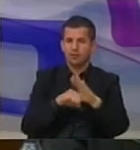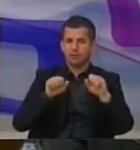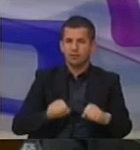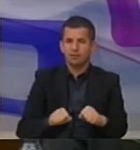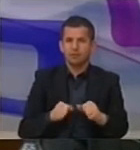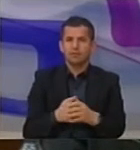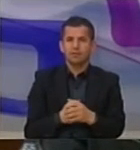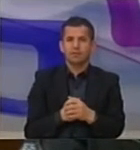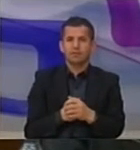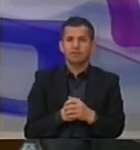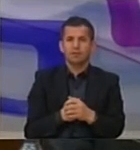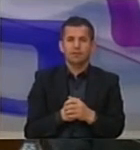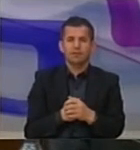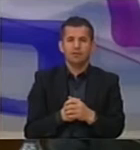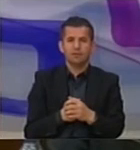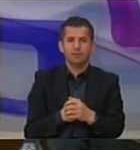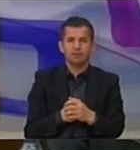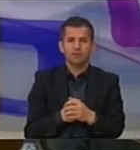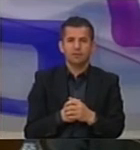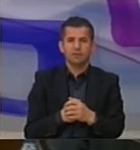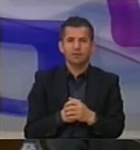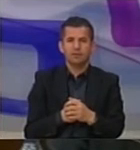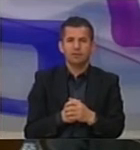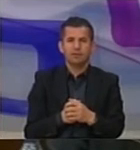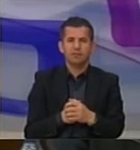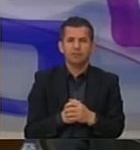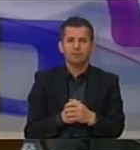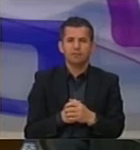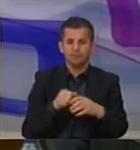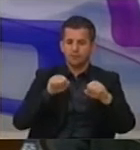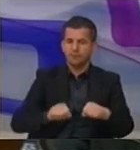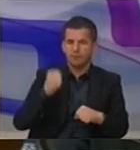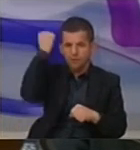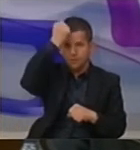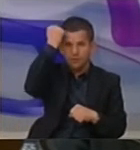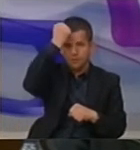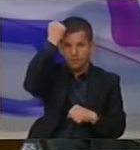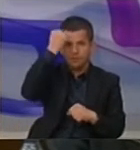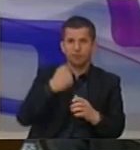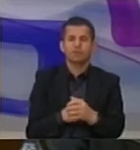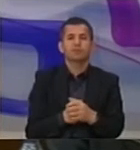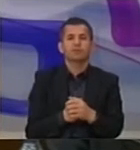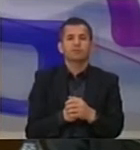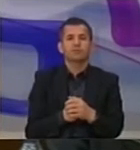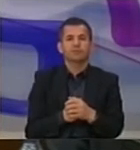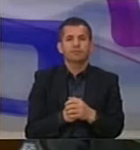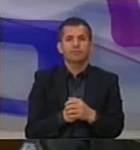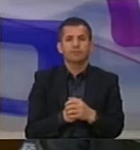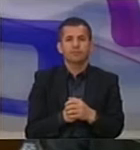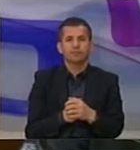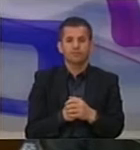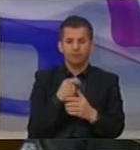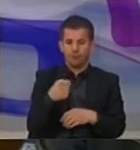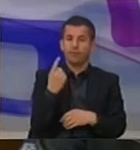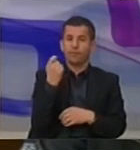Unë shkurt pëndalim që qeveria Republikës Kosovës për